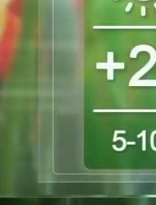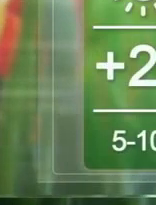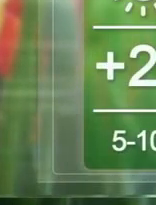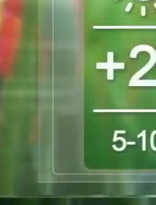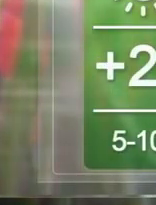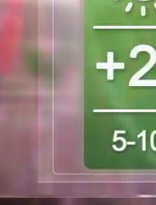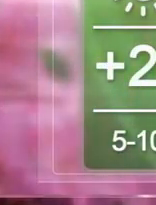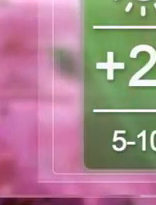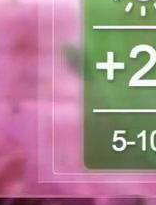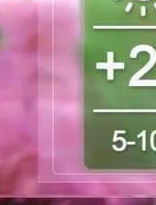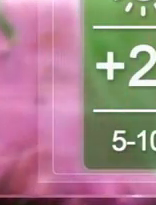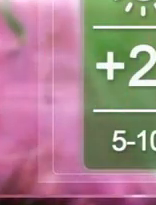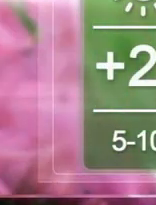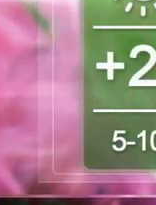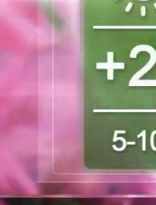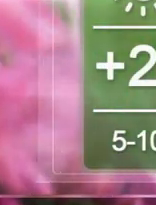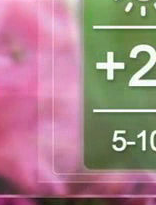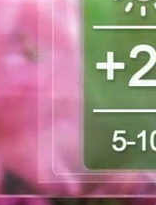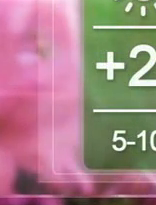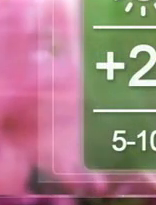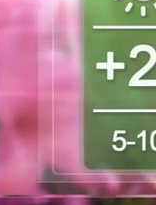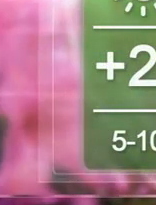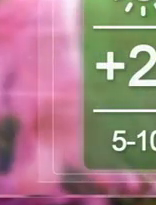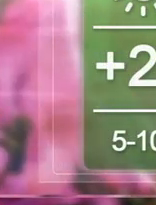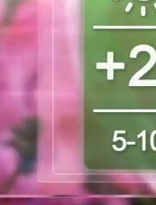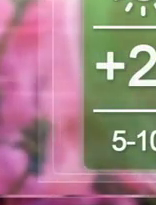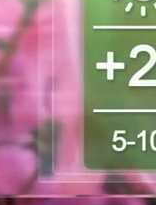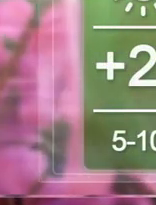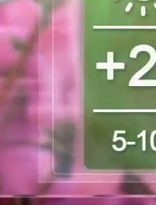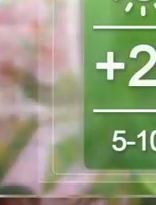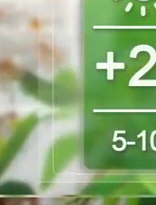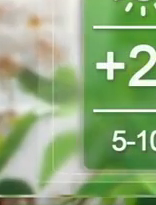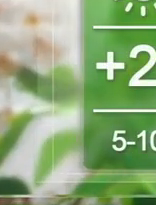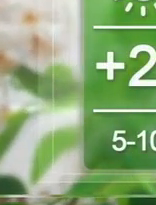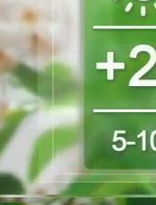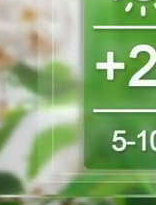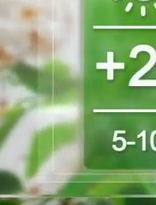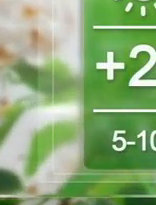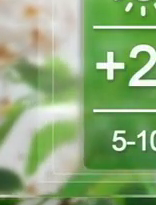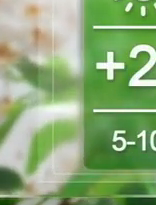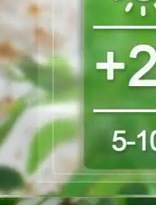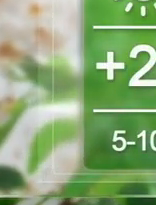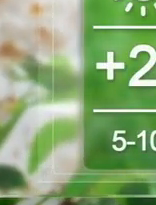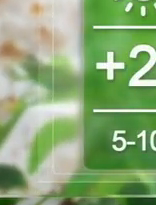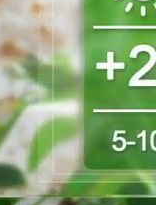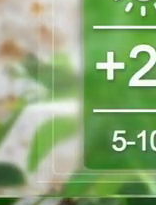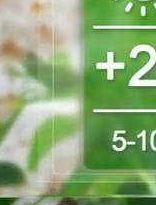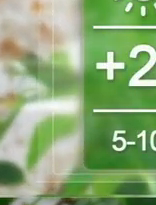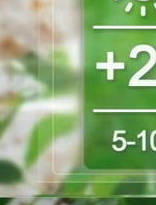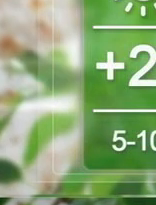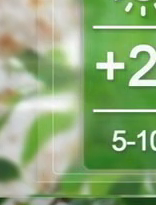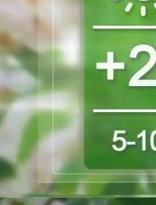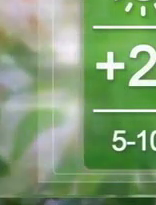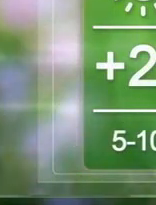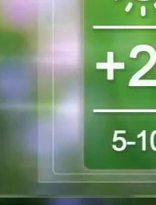6 червня на Хмельниччині синоптики прогнозують малохмарну погоду. Вітер східного напрямку 5-10 метрів за секунду. Температура